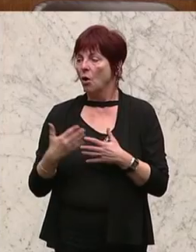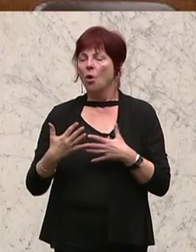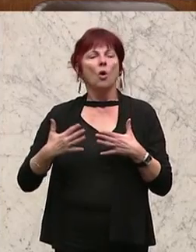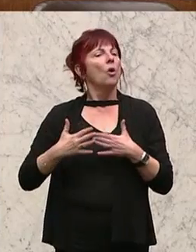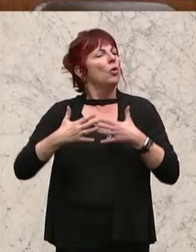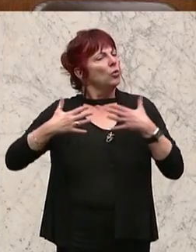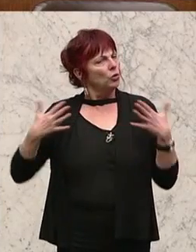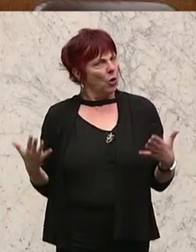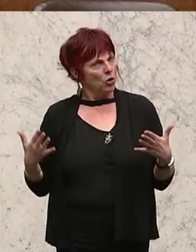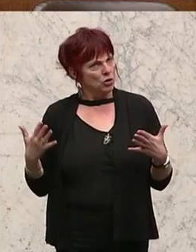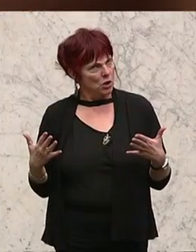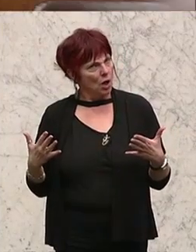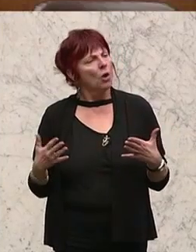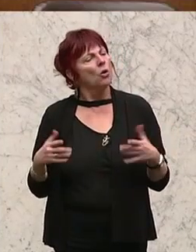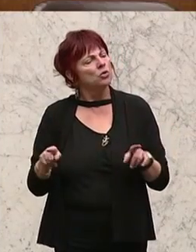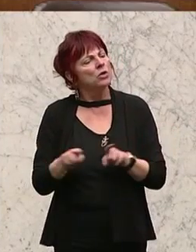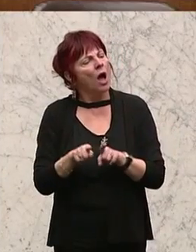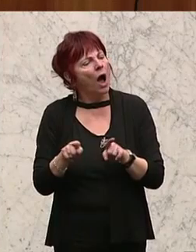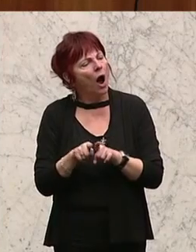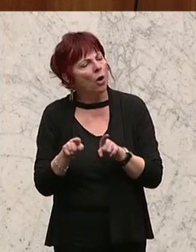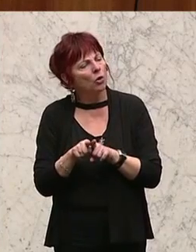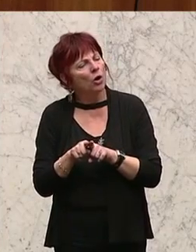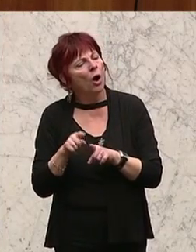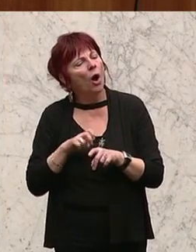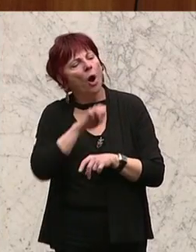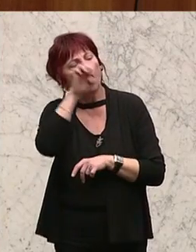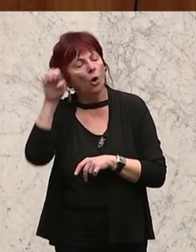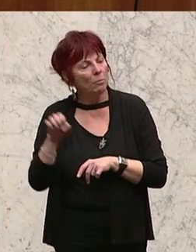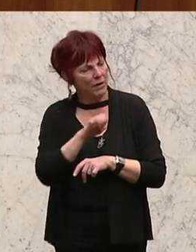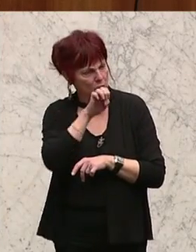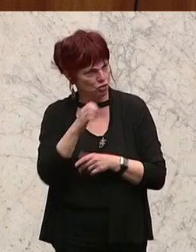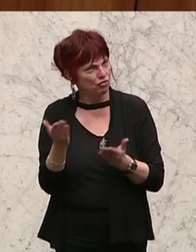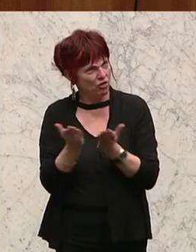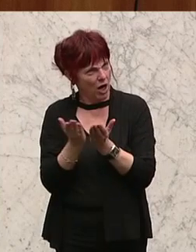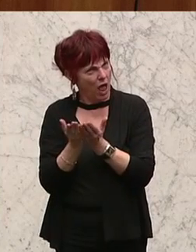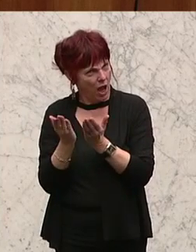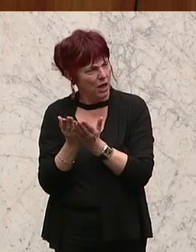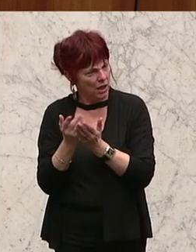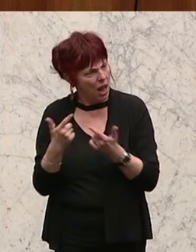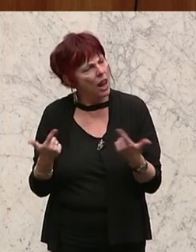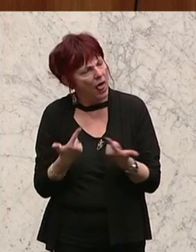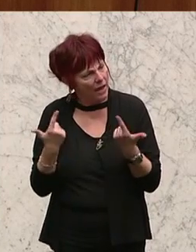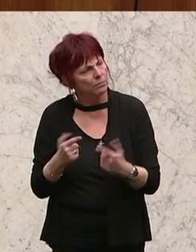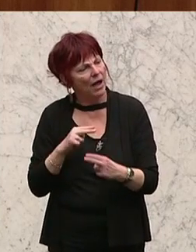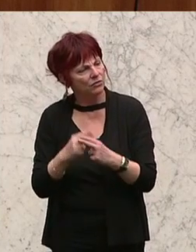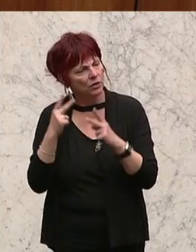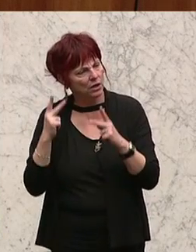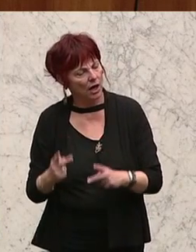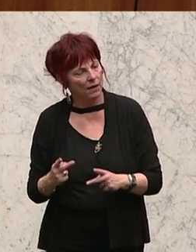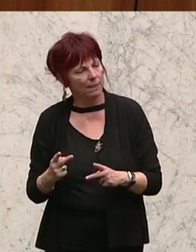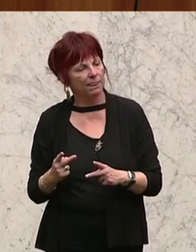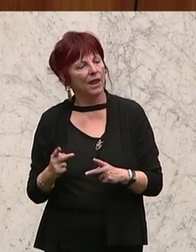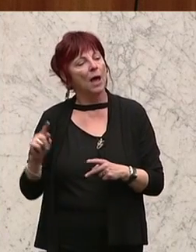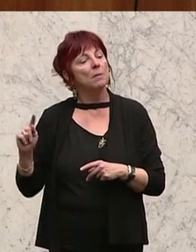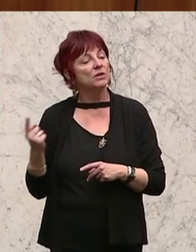ist gleich beantwortet im europäischen Vergleich, ohnehin kleine Betriebe hatten größere Einkommensverluste. Das betrifft natürlich besonders die